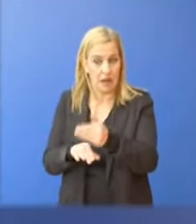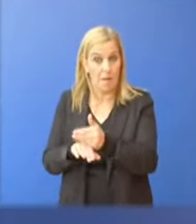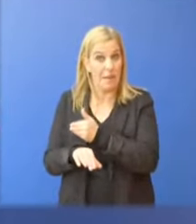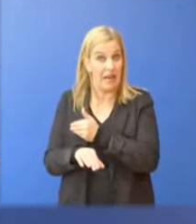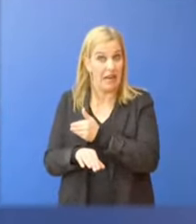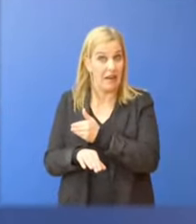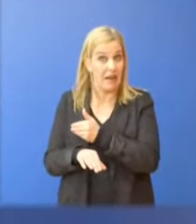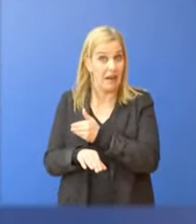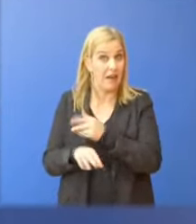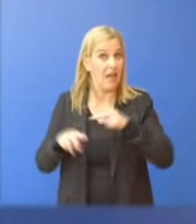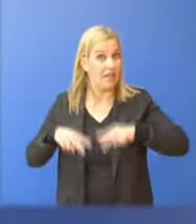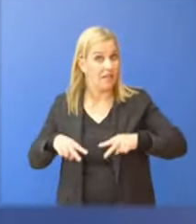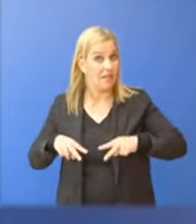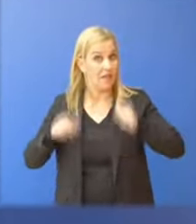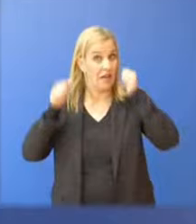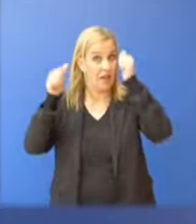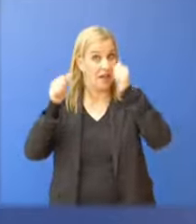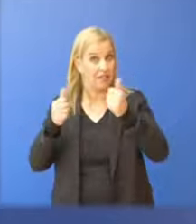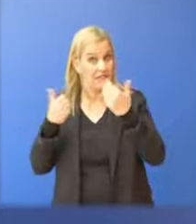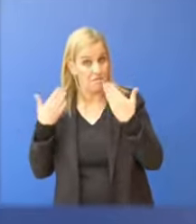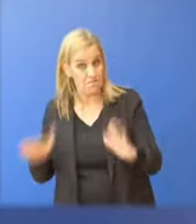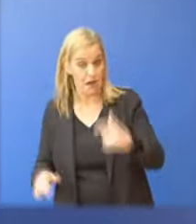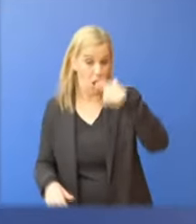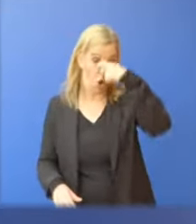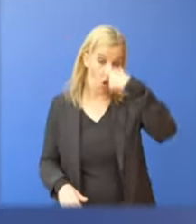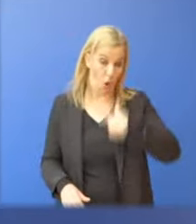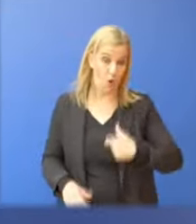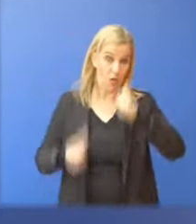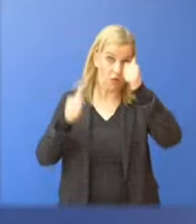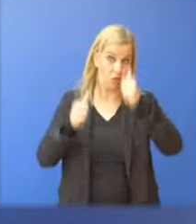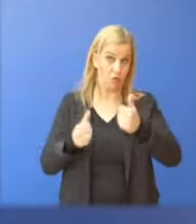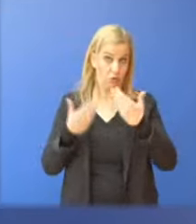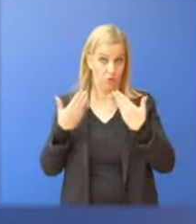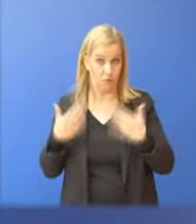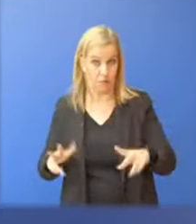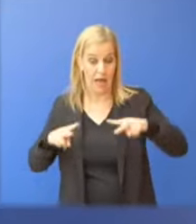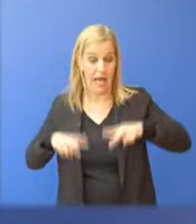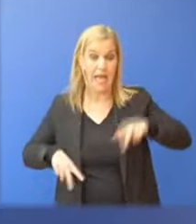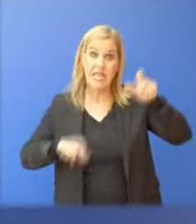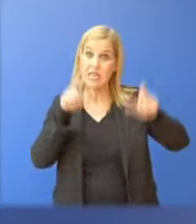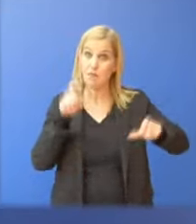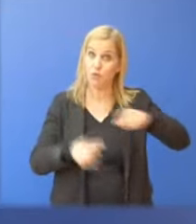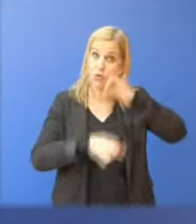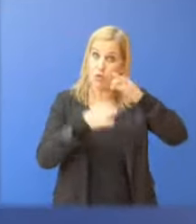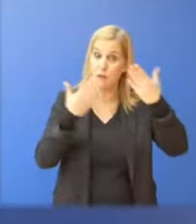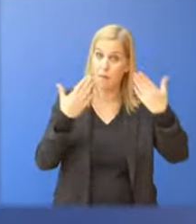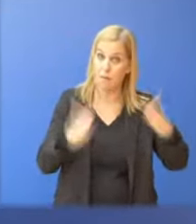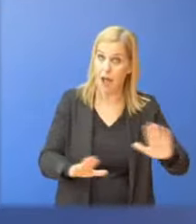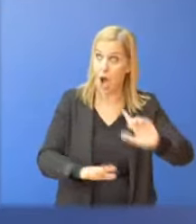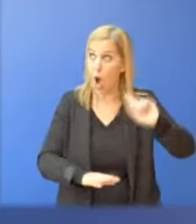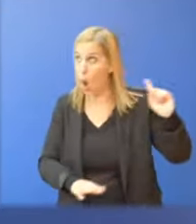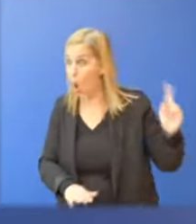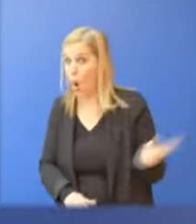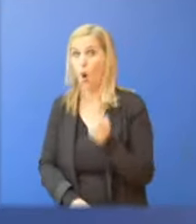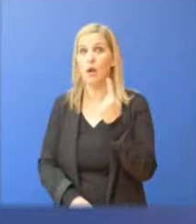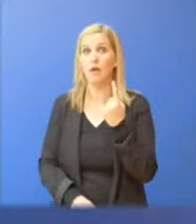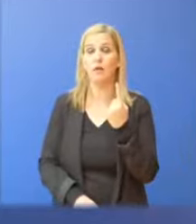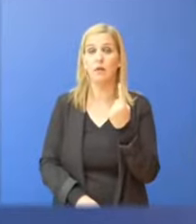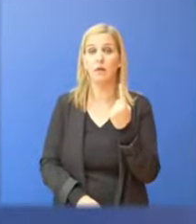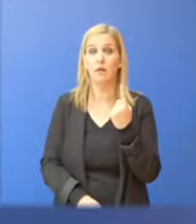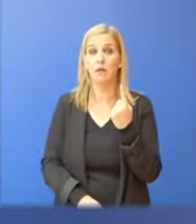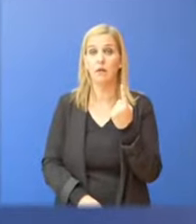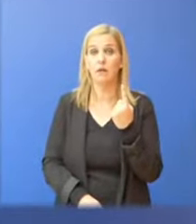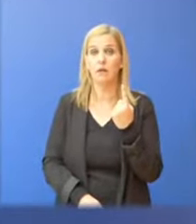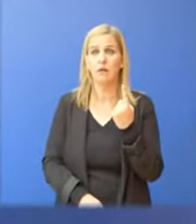ανακοινώσεις και της κυβέρνησης και της δικές μου και των υπουργών, όλες τις αναρτήσεις, μηδενός εξαιρουμένου, νομίζω,